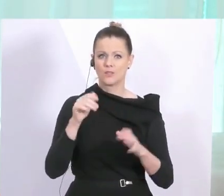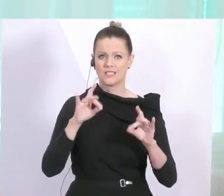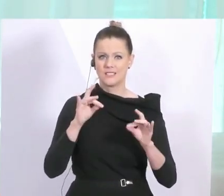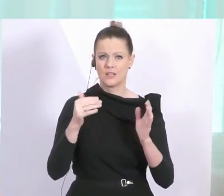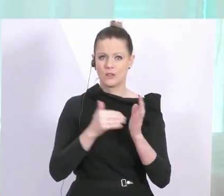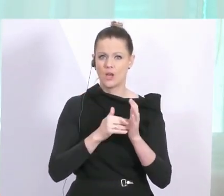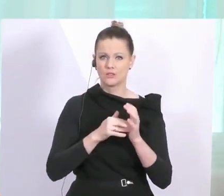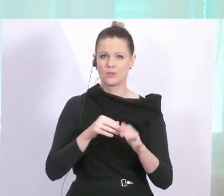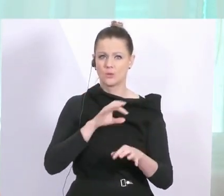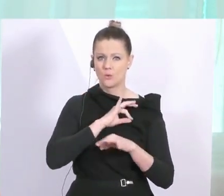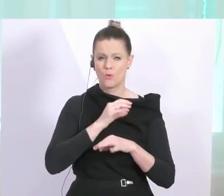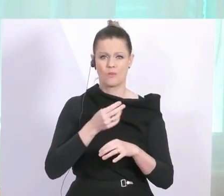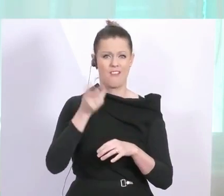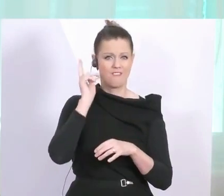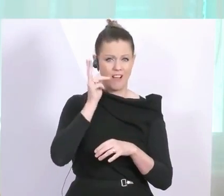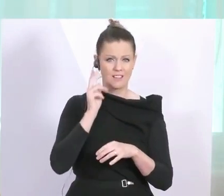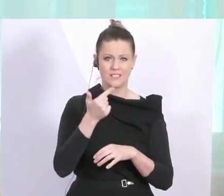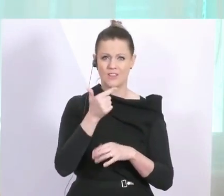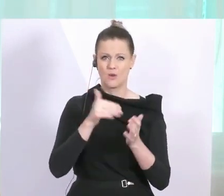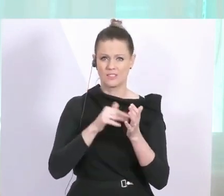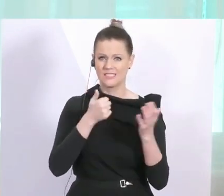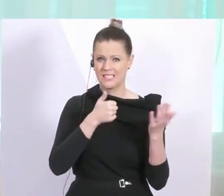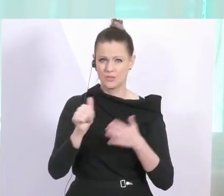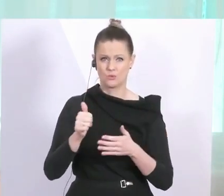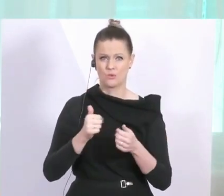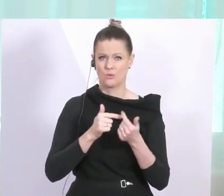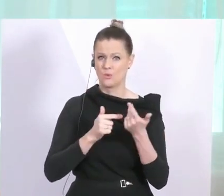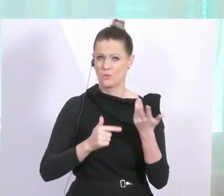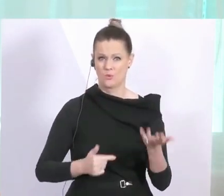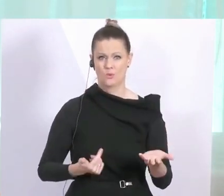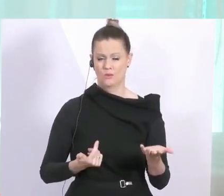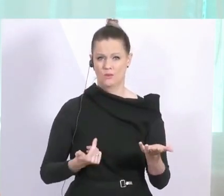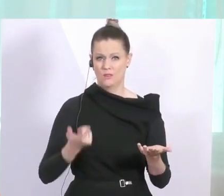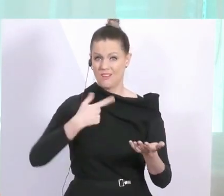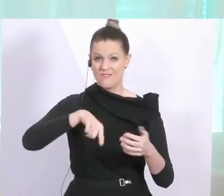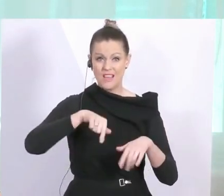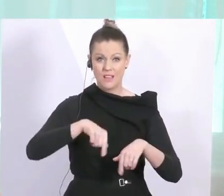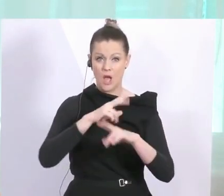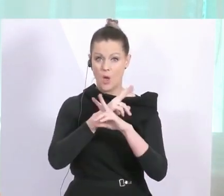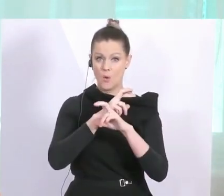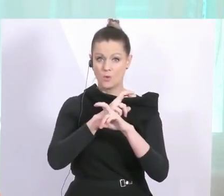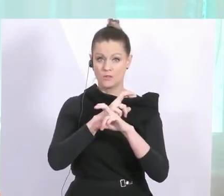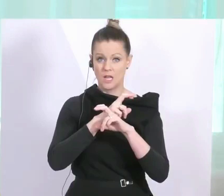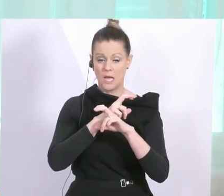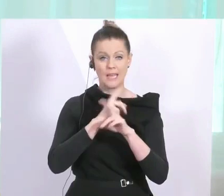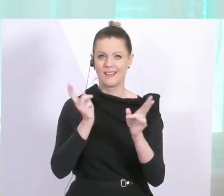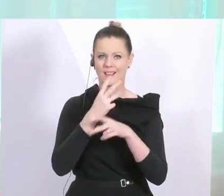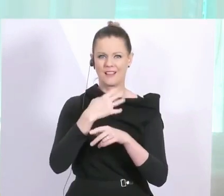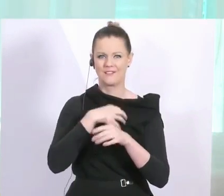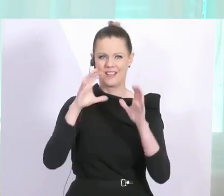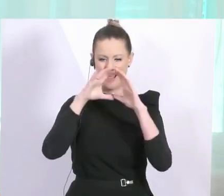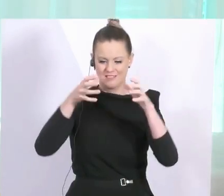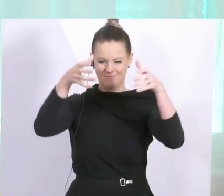6.800, in Frankreich bei 2.600. Und auch wir in Österreich können keinen Klarsturz über dieses Land stellen.